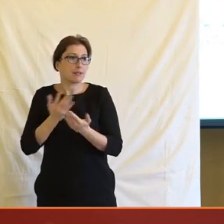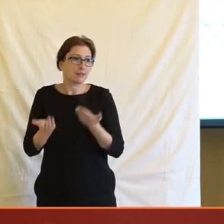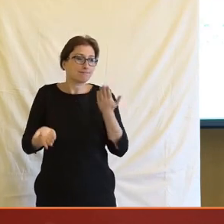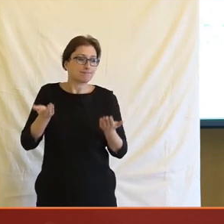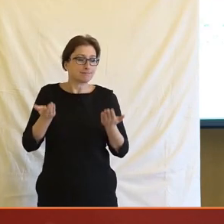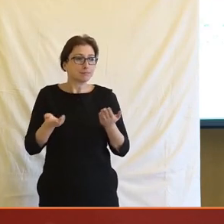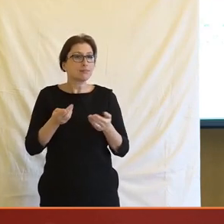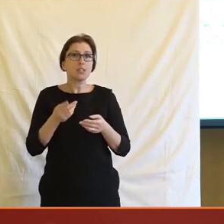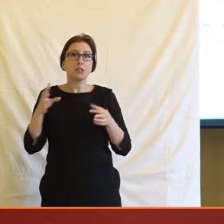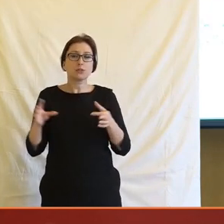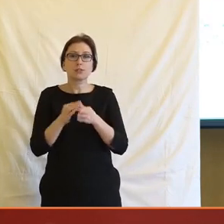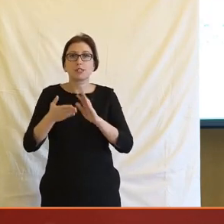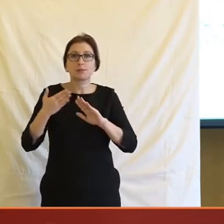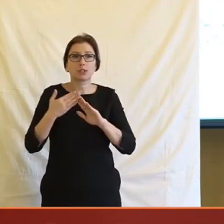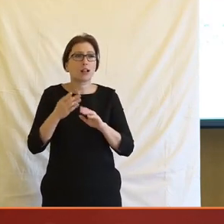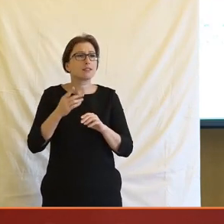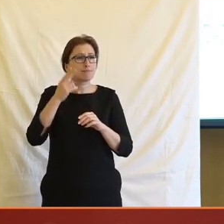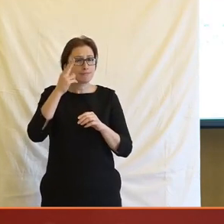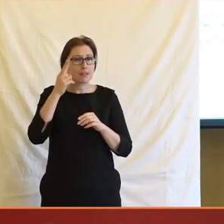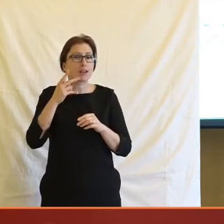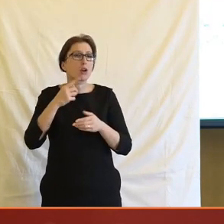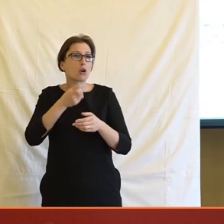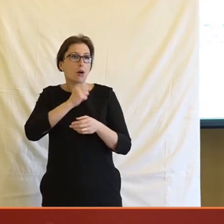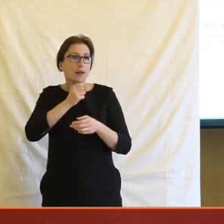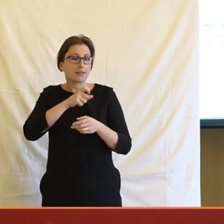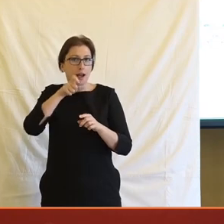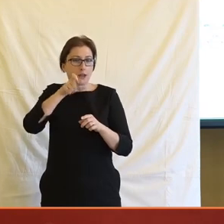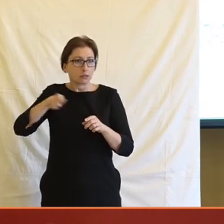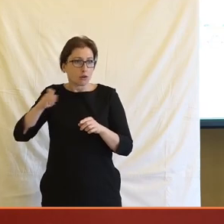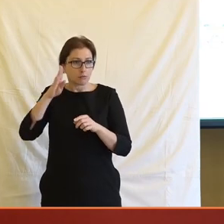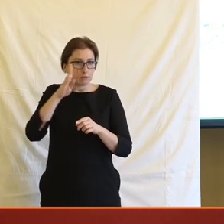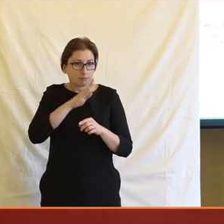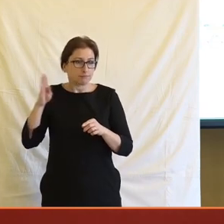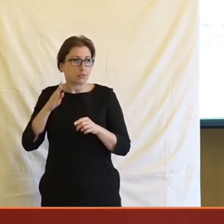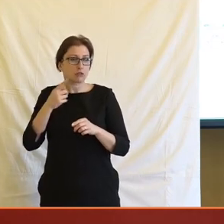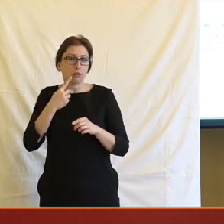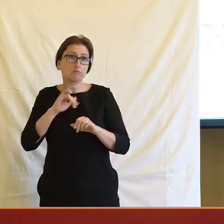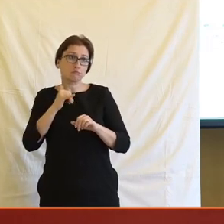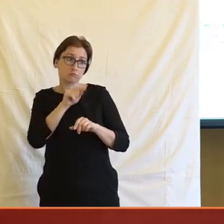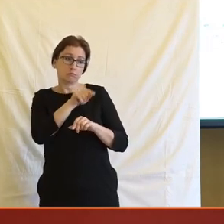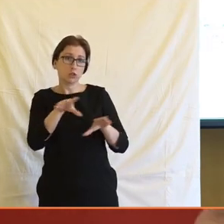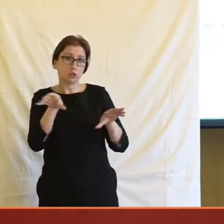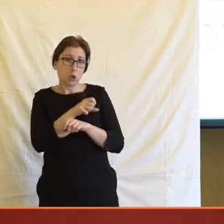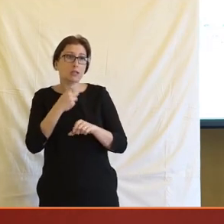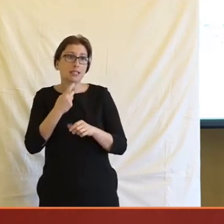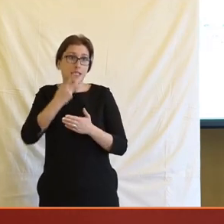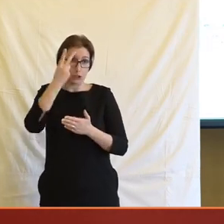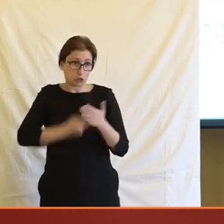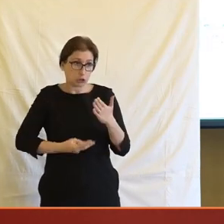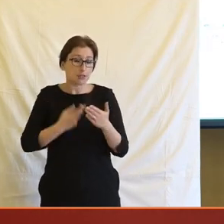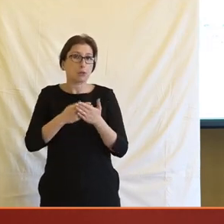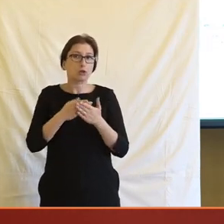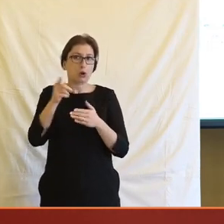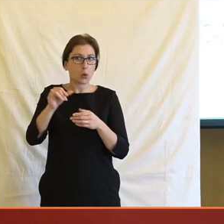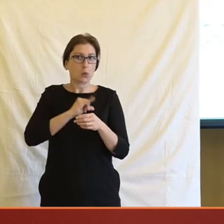tohle budou přitahovat jako dobří známý velcí komentátoři, protože ten člověk s nimi souhlasí a řekne si dobře, toho člověka já chci číst a tedy mu za to budu